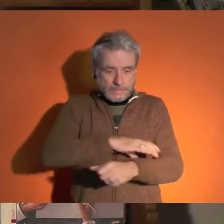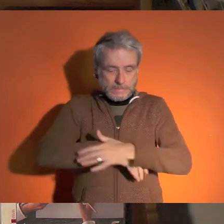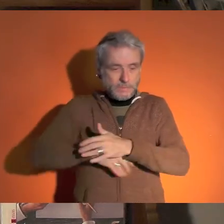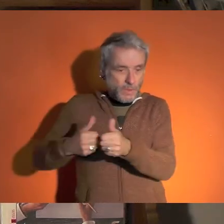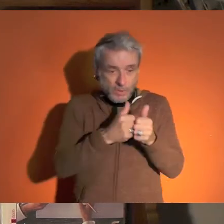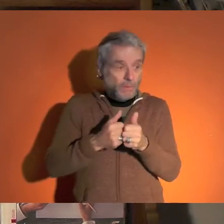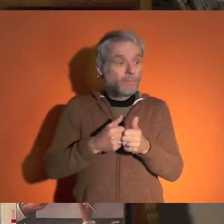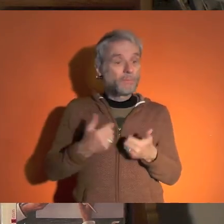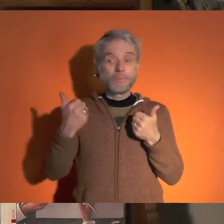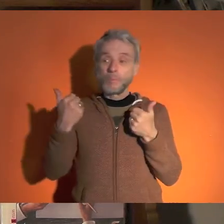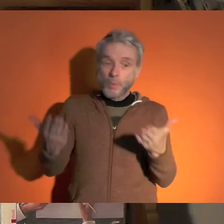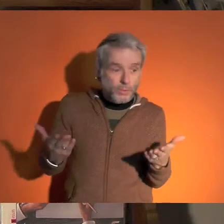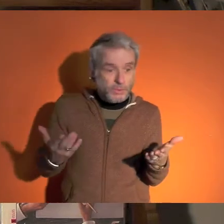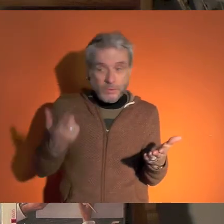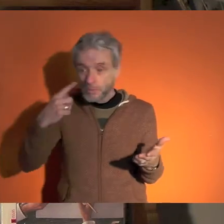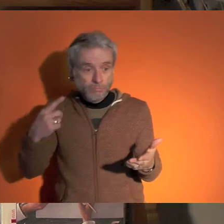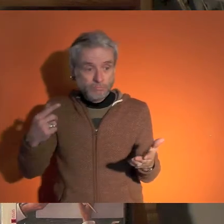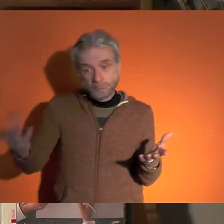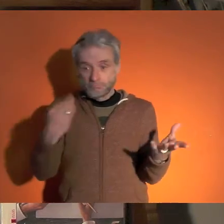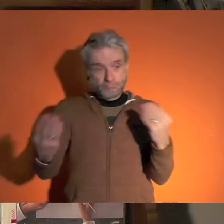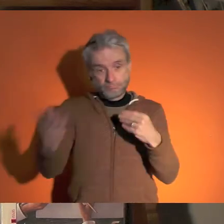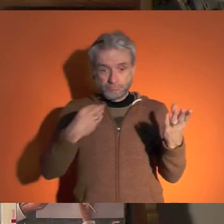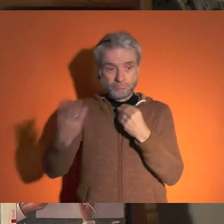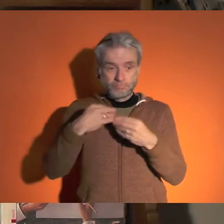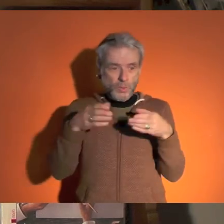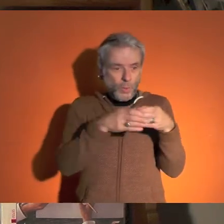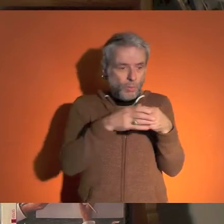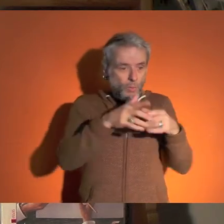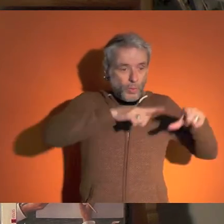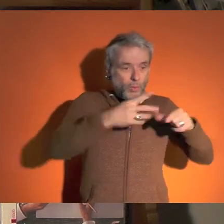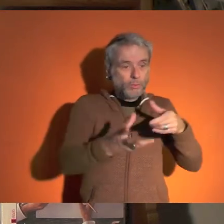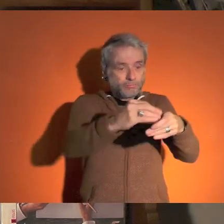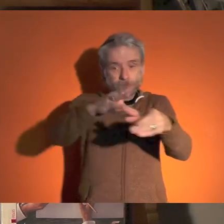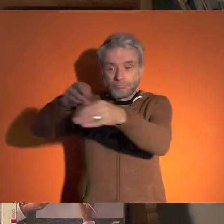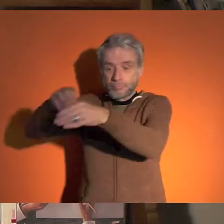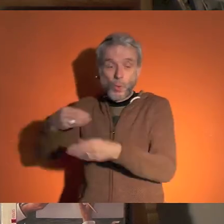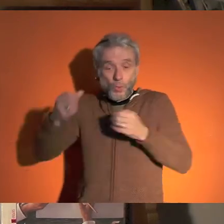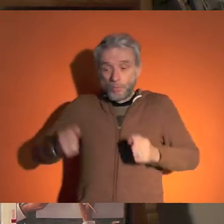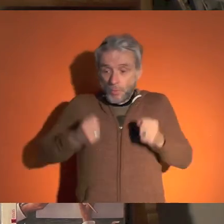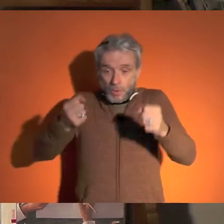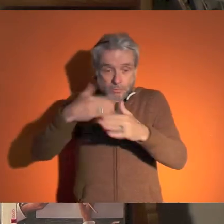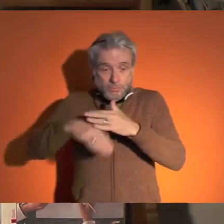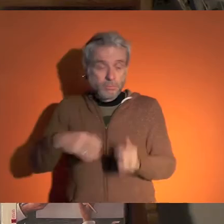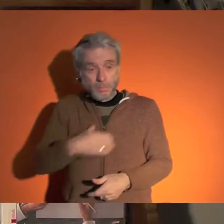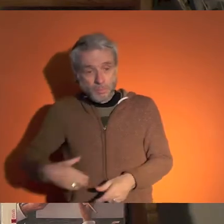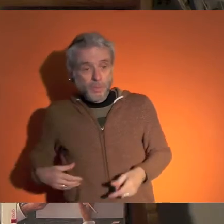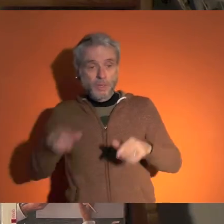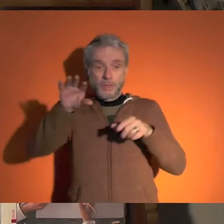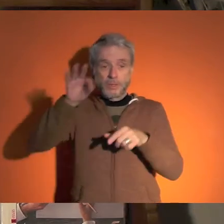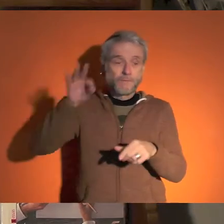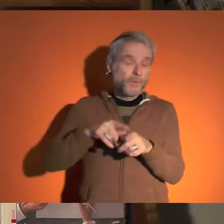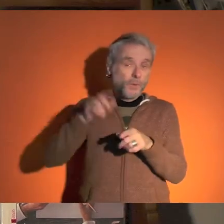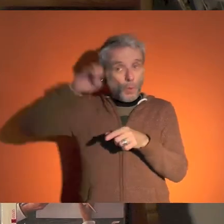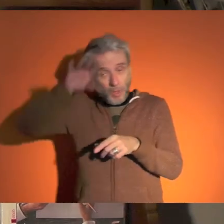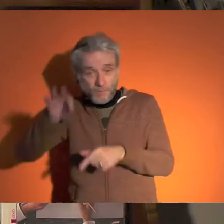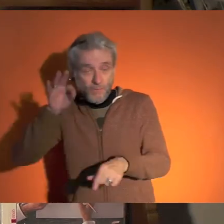engager. Alors je vous invite à partager avec nous vos constats, à venir nous rejoindre dans les groupes locaux ou à vous engager